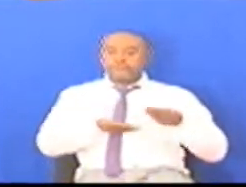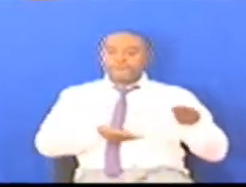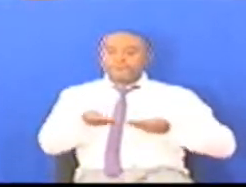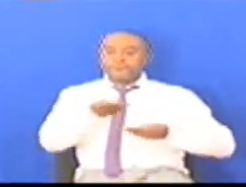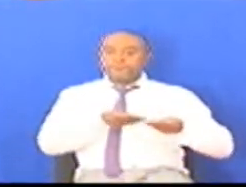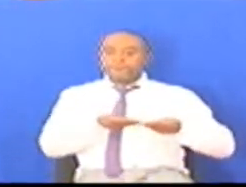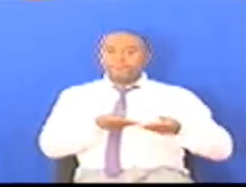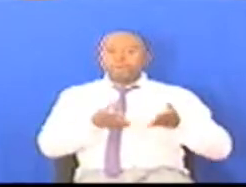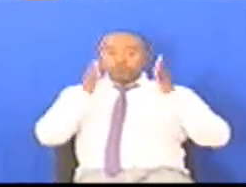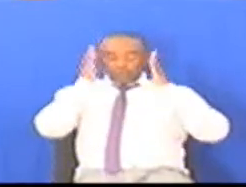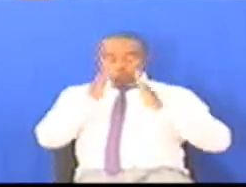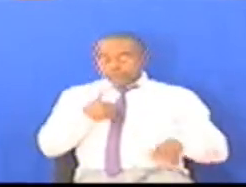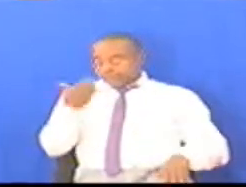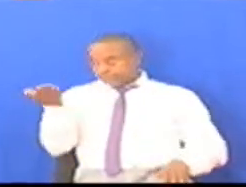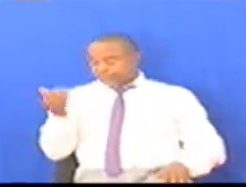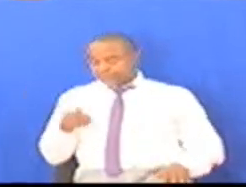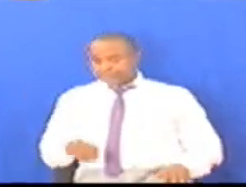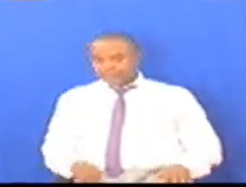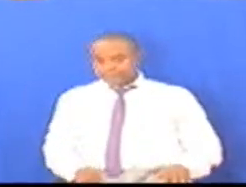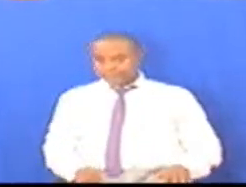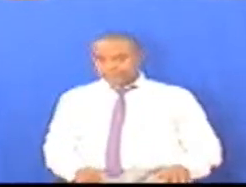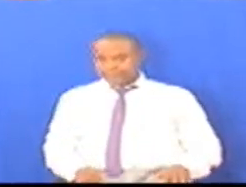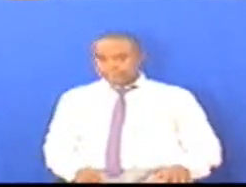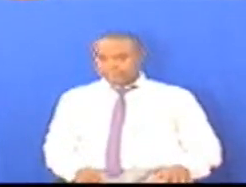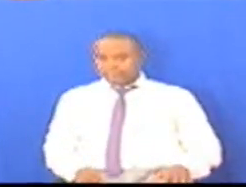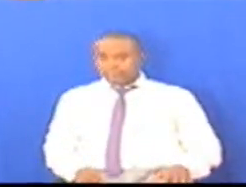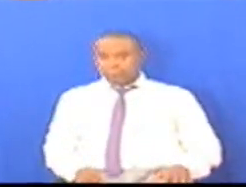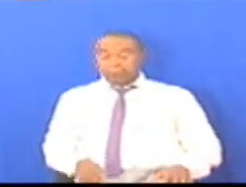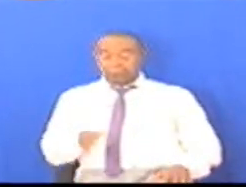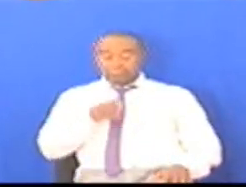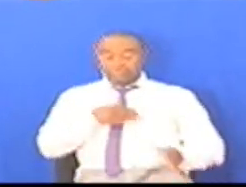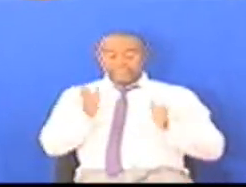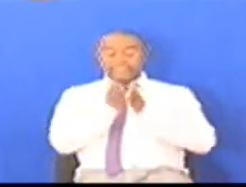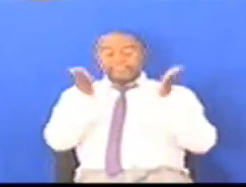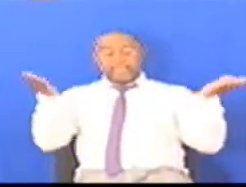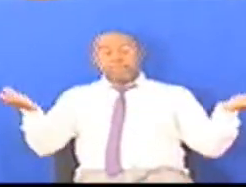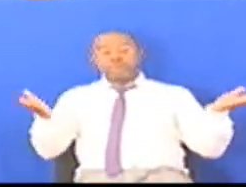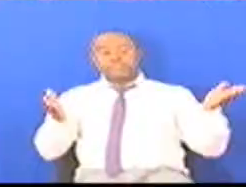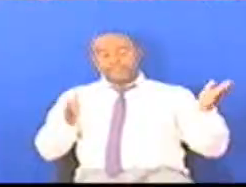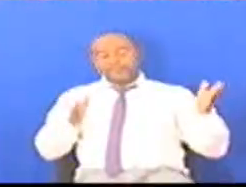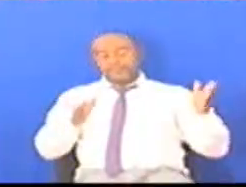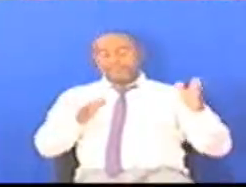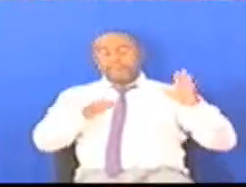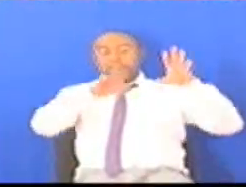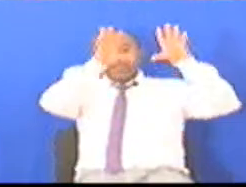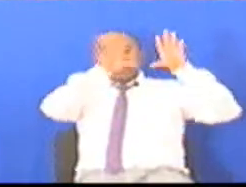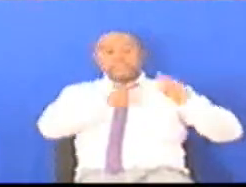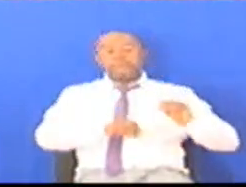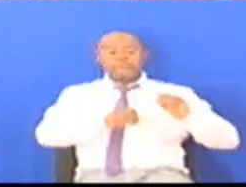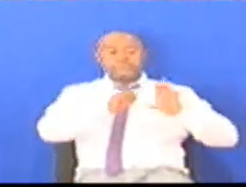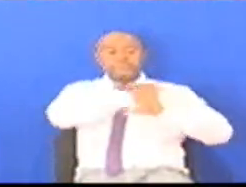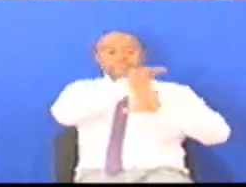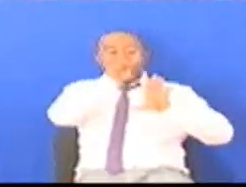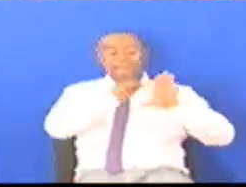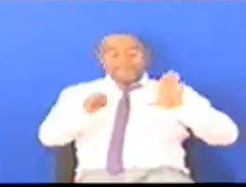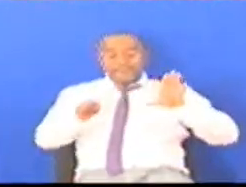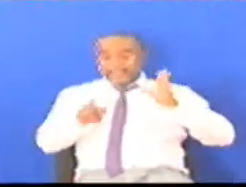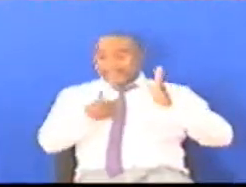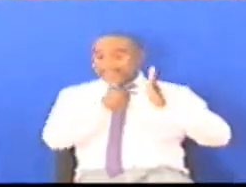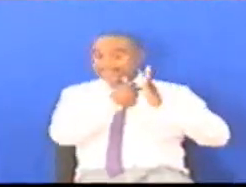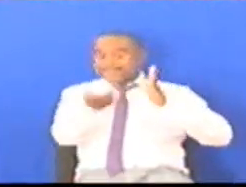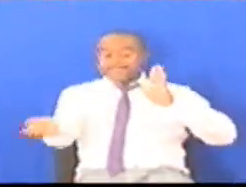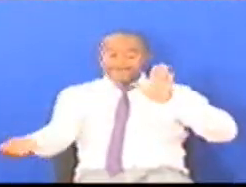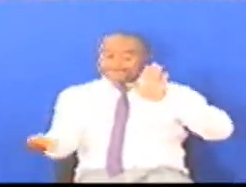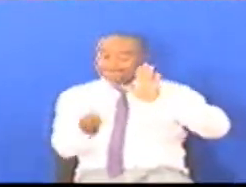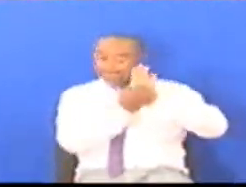Ya Reader La The African Report Limemtaja Mwishimewa Raisi John